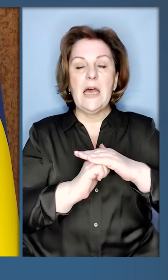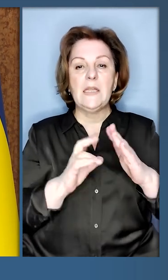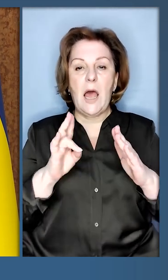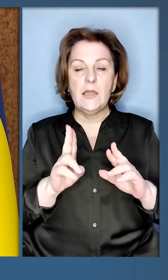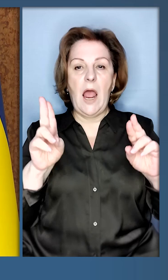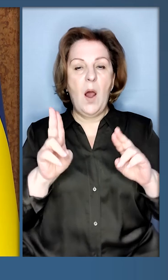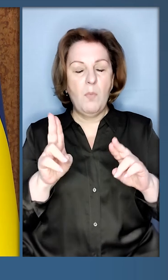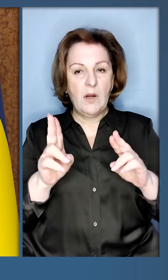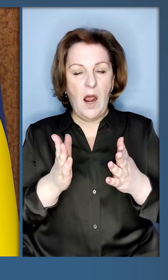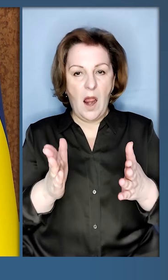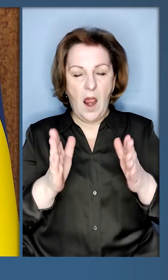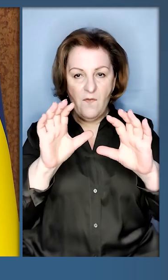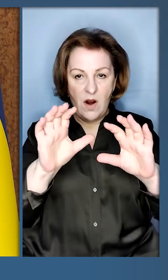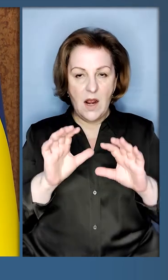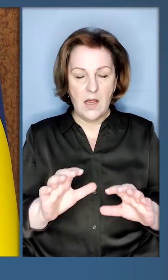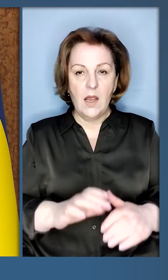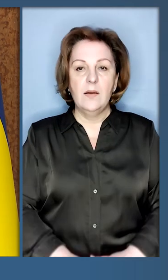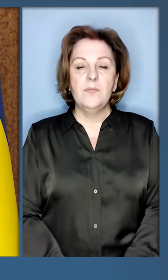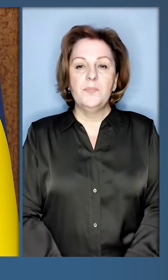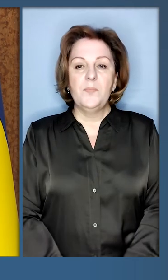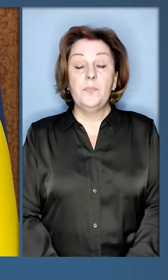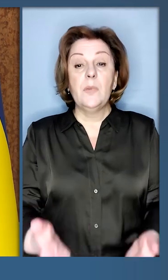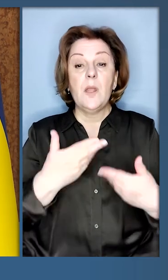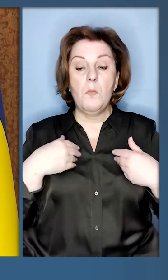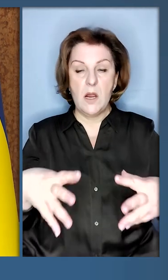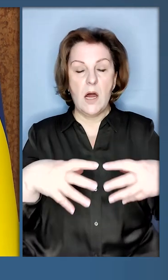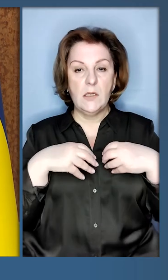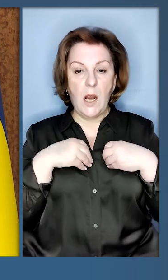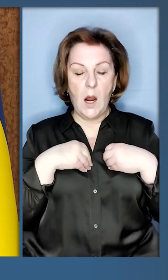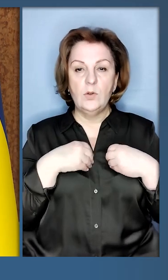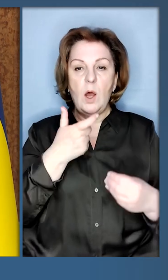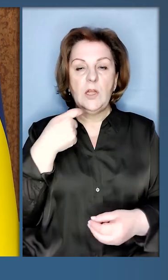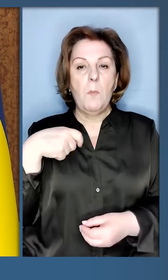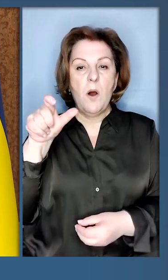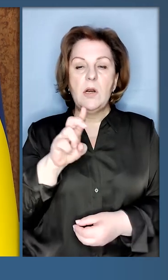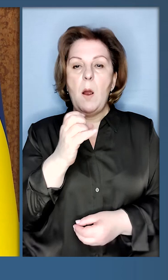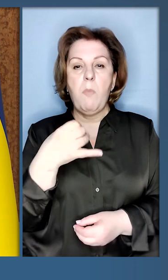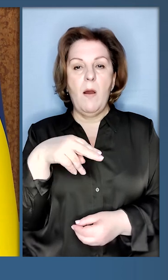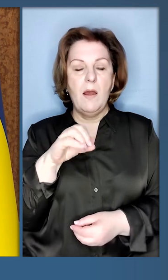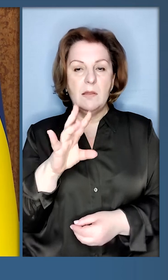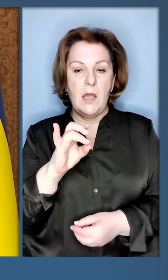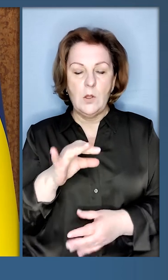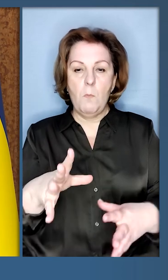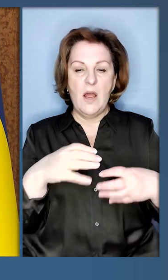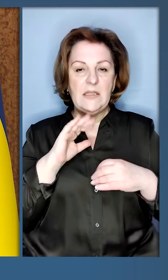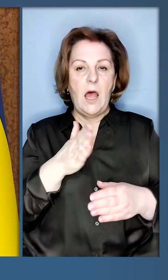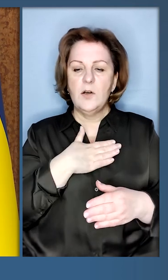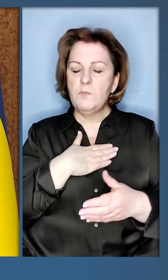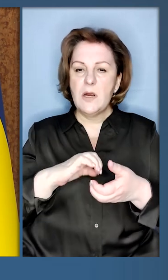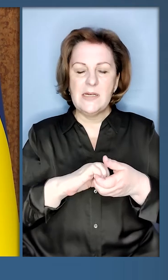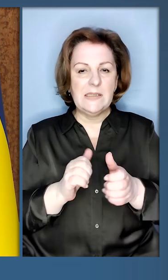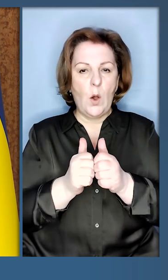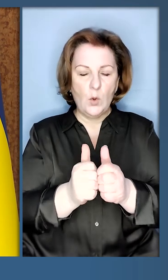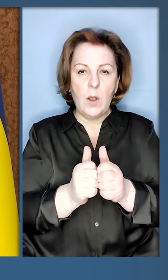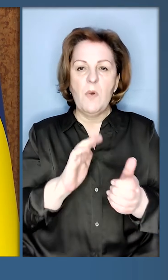правилах «The Rules Based World Order». І ми разом з паном президентом Байденом, з нашими союзниками,